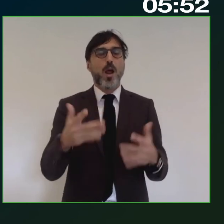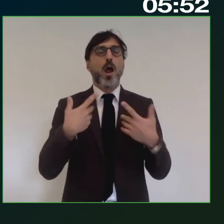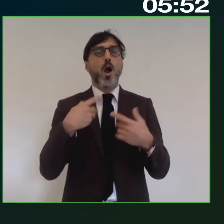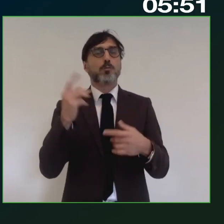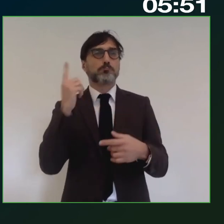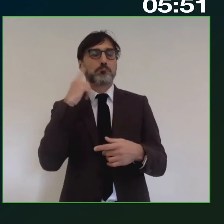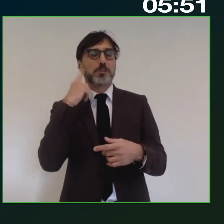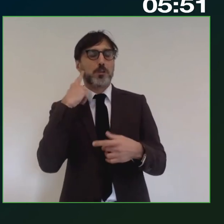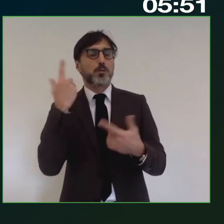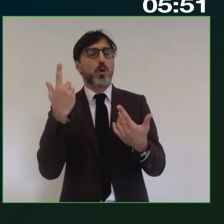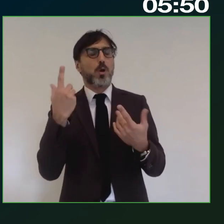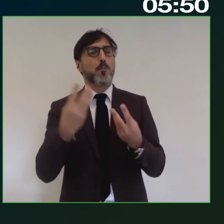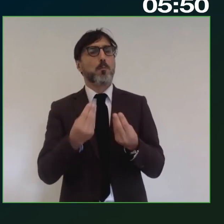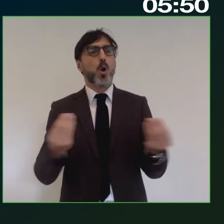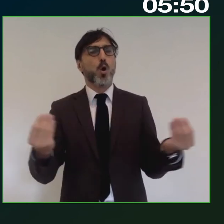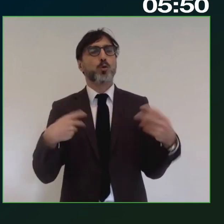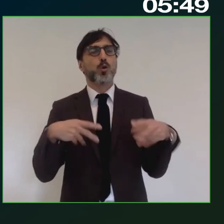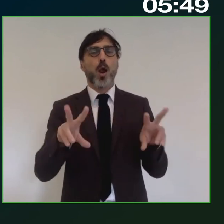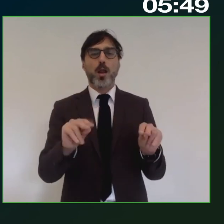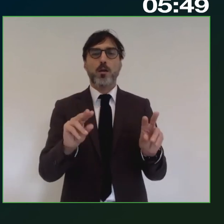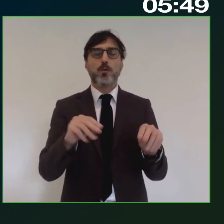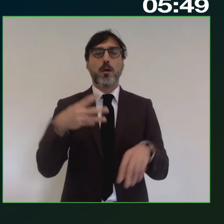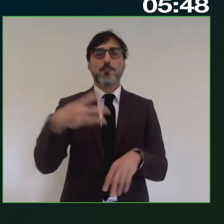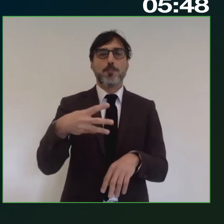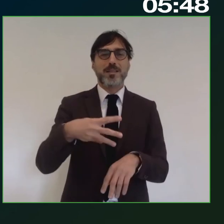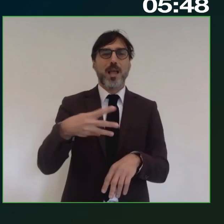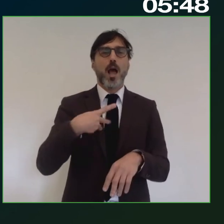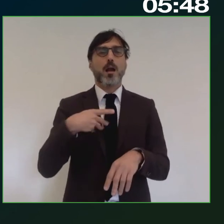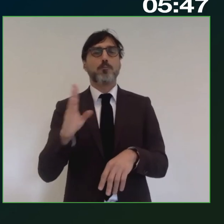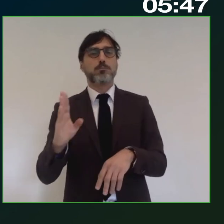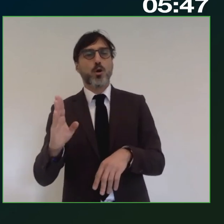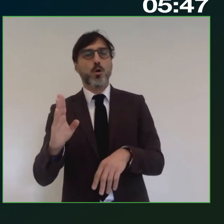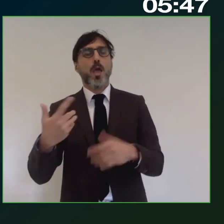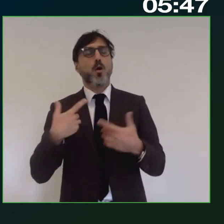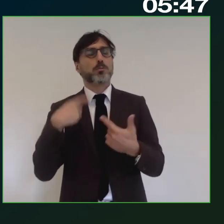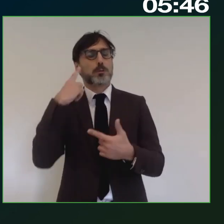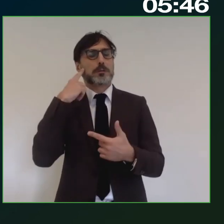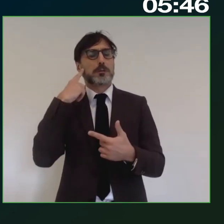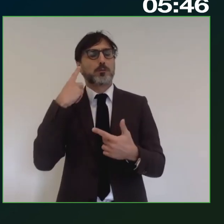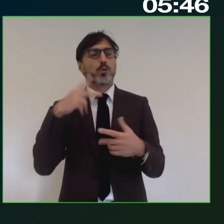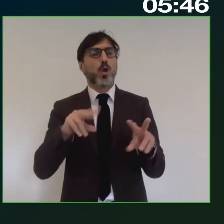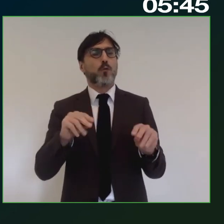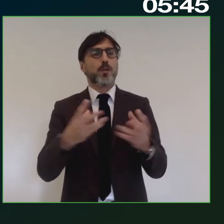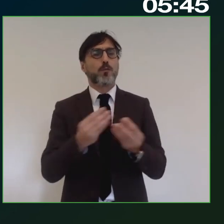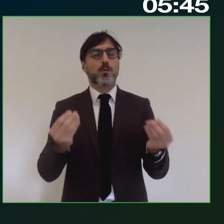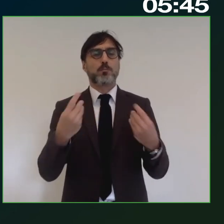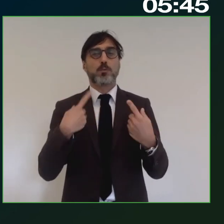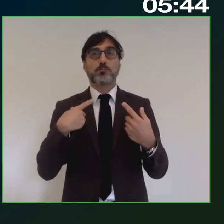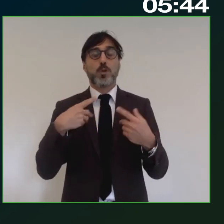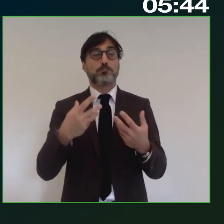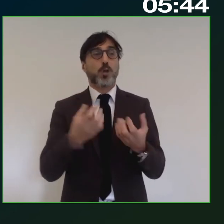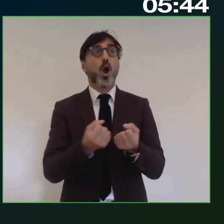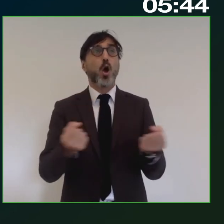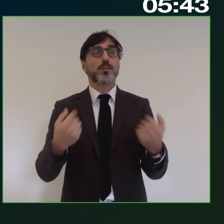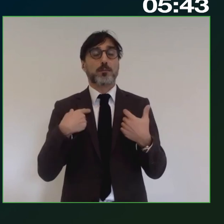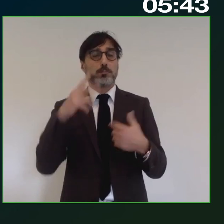diciamo anche molto innovative da Massafra da Borgomeo sono cose che conosciamo tutti molto bene d'altro canto